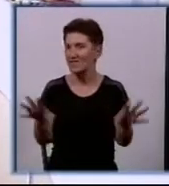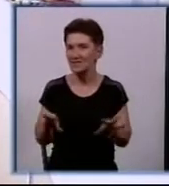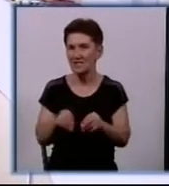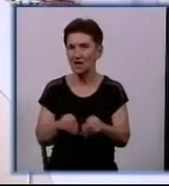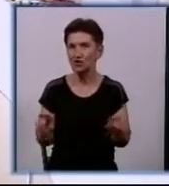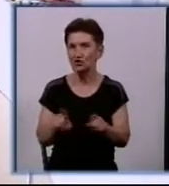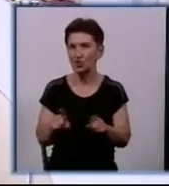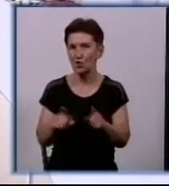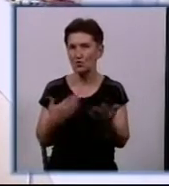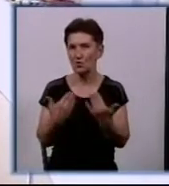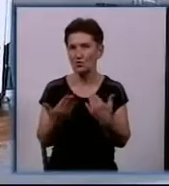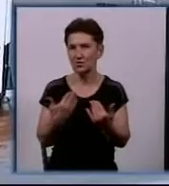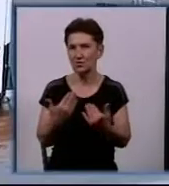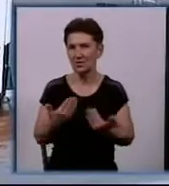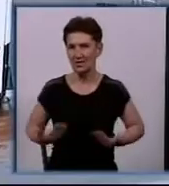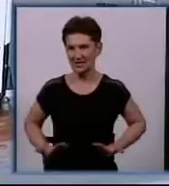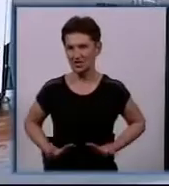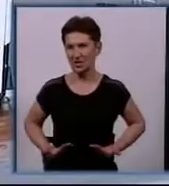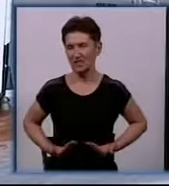що стосується цивільного життя.